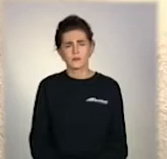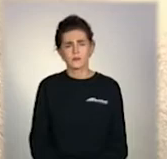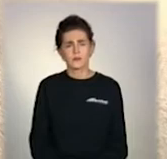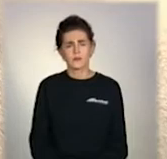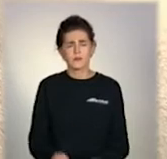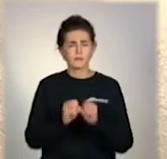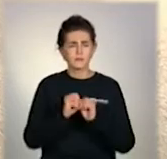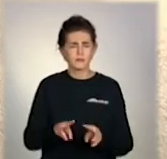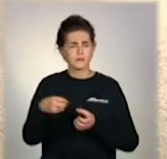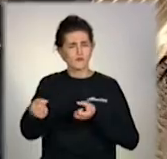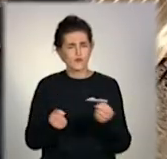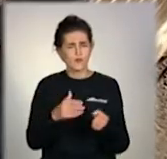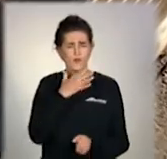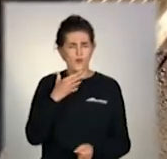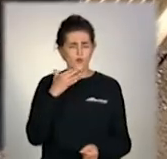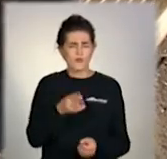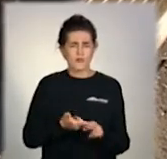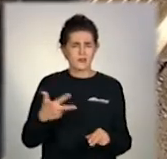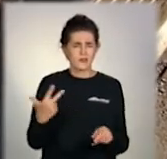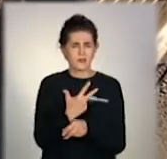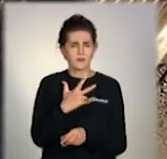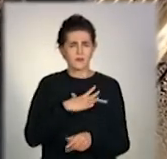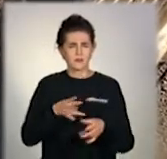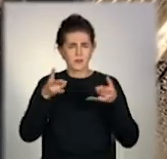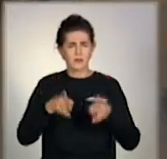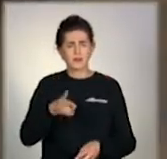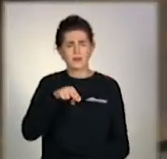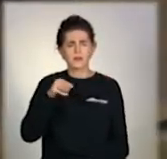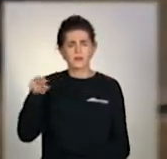Розтрощення автівки Патрійна ДТП сталося сьогодні у Покровську.